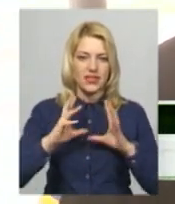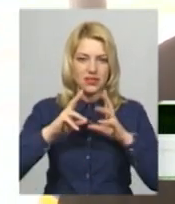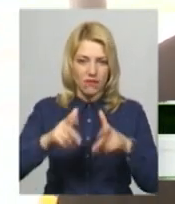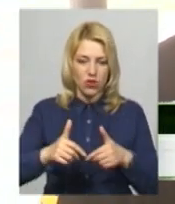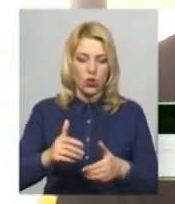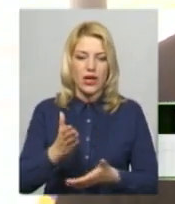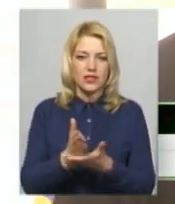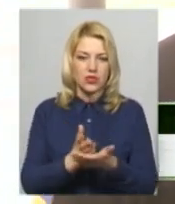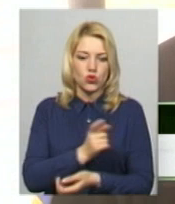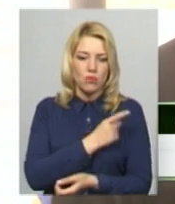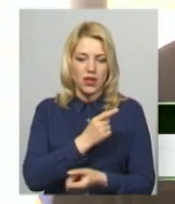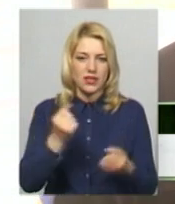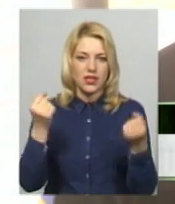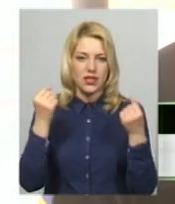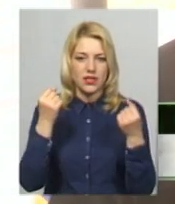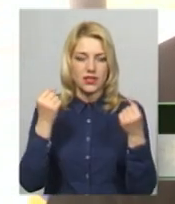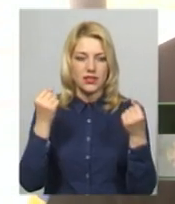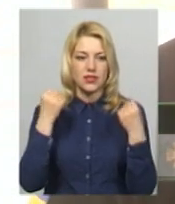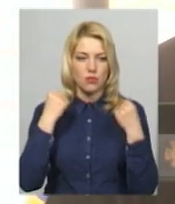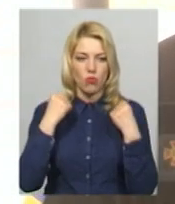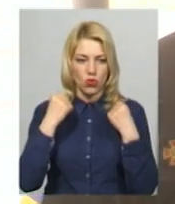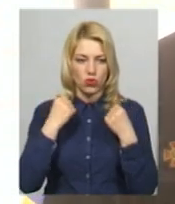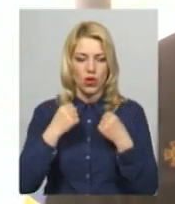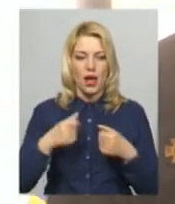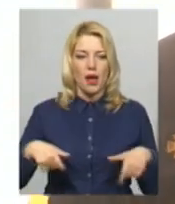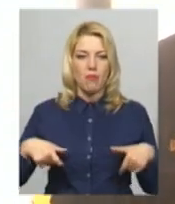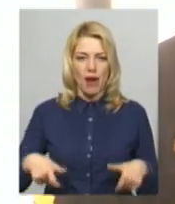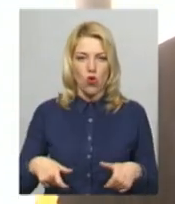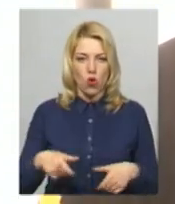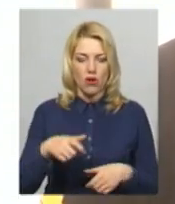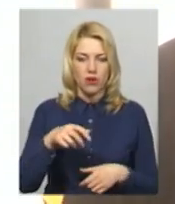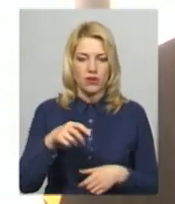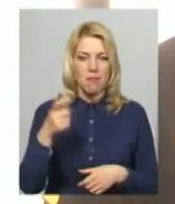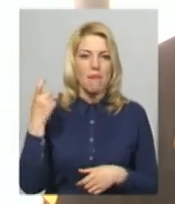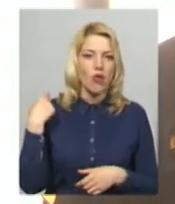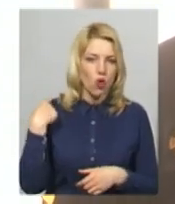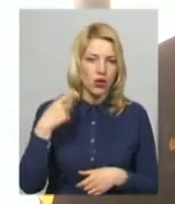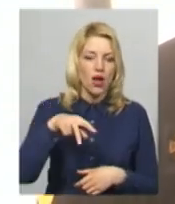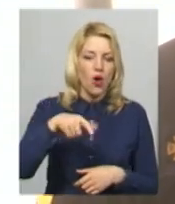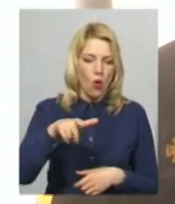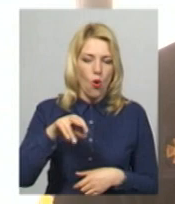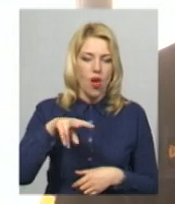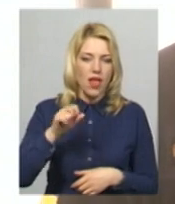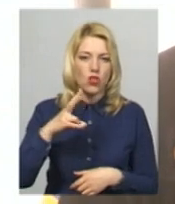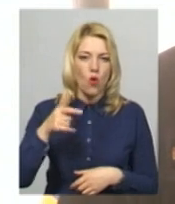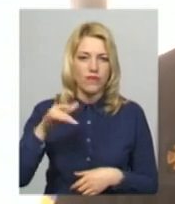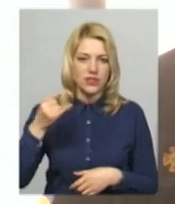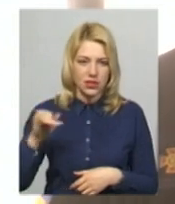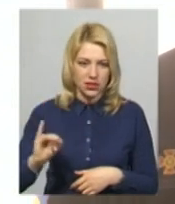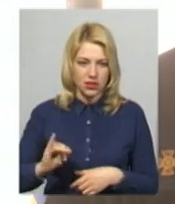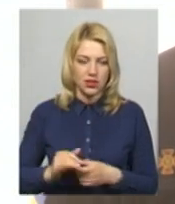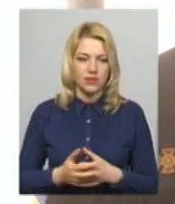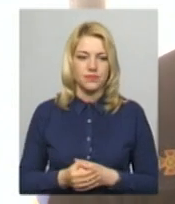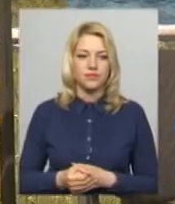заслужений мастер спорту України, споженопільного спорту, майор Голонговський. Я думаю, що результати нас значно покрасяться і ми вийдемо на